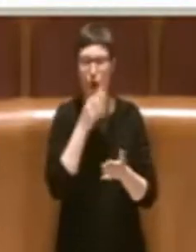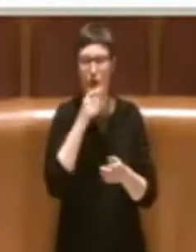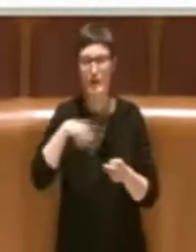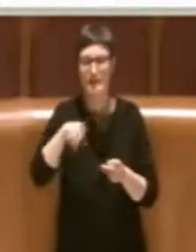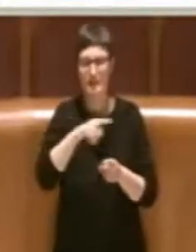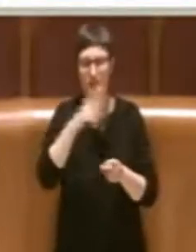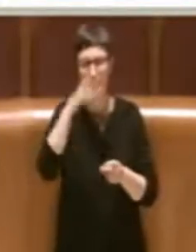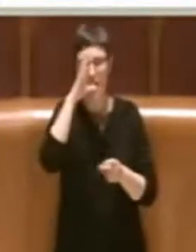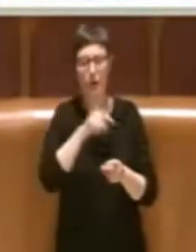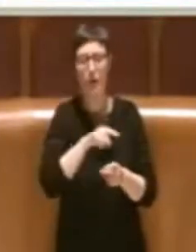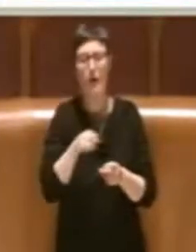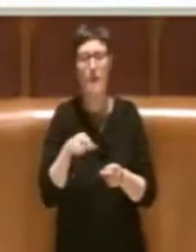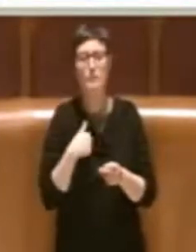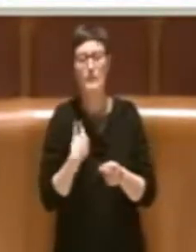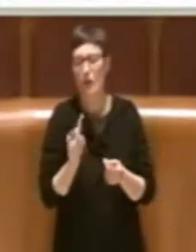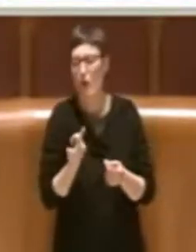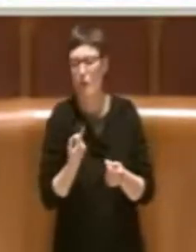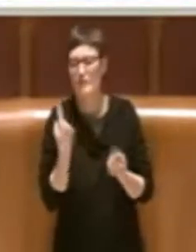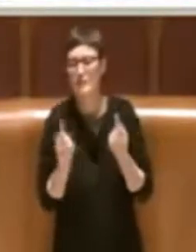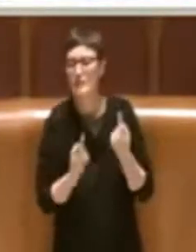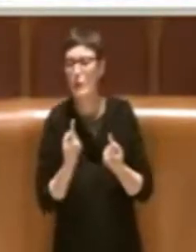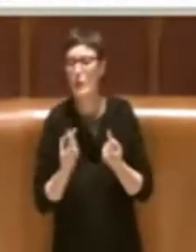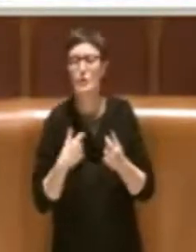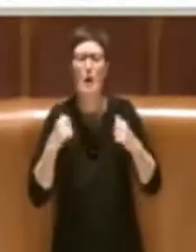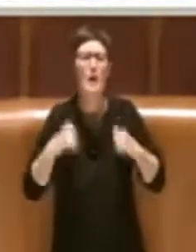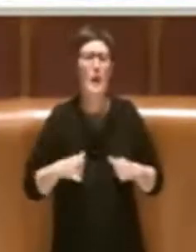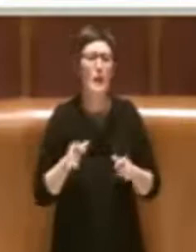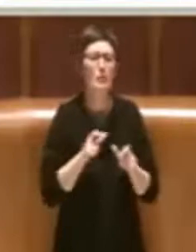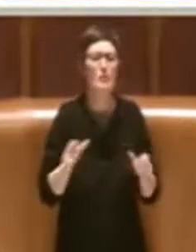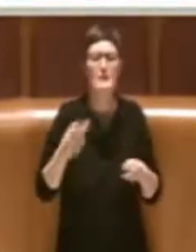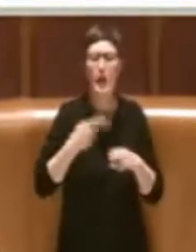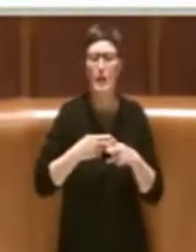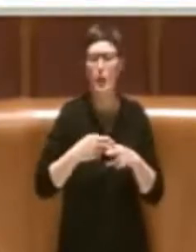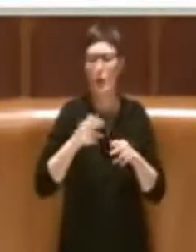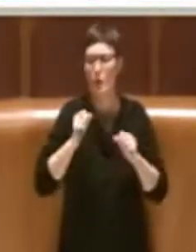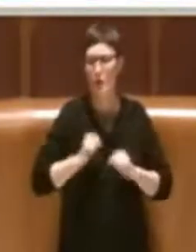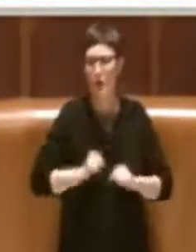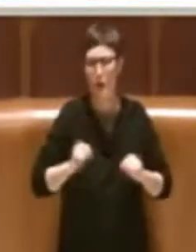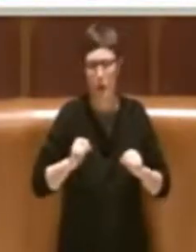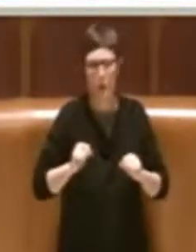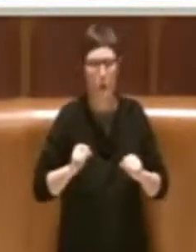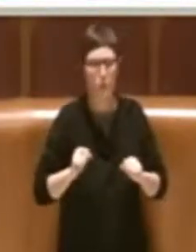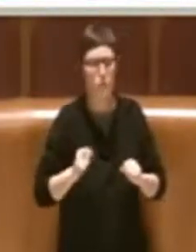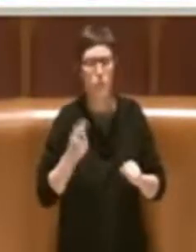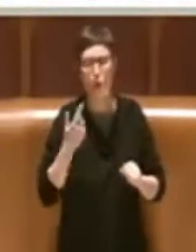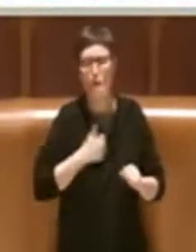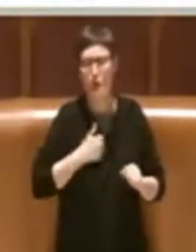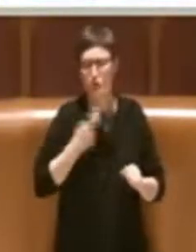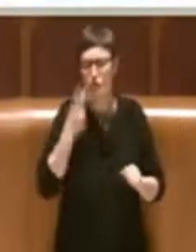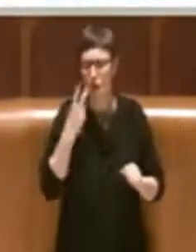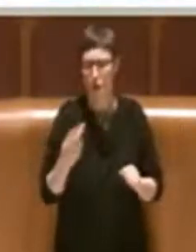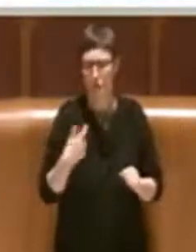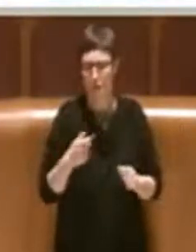situazione che qualunque cittadino romano può rilevare girando per la città. È chiaro che